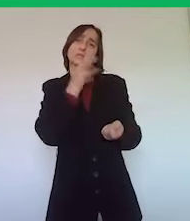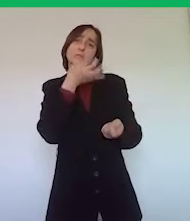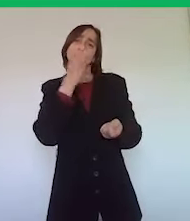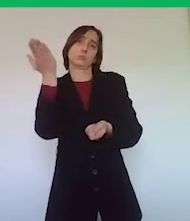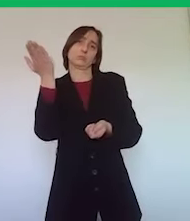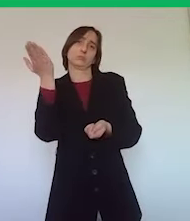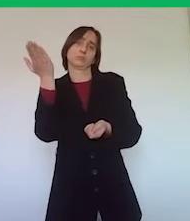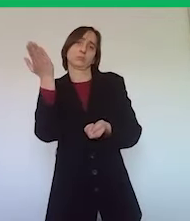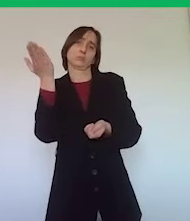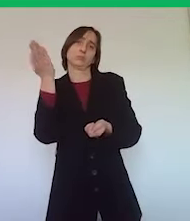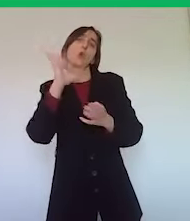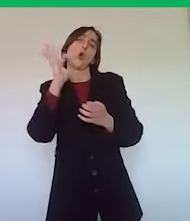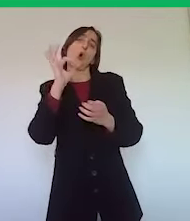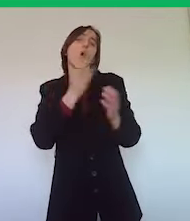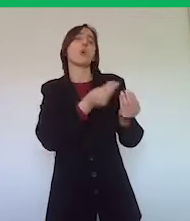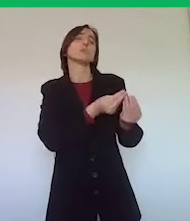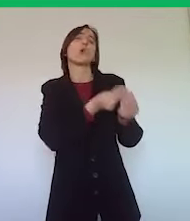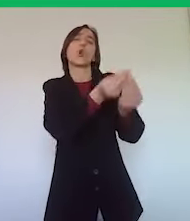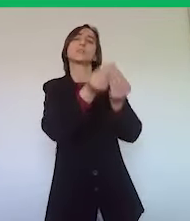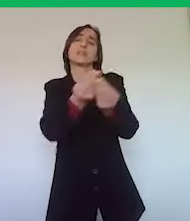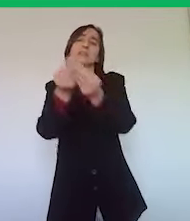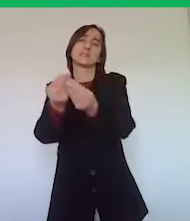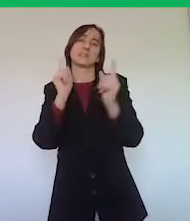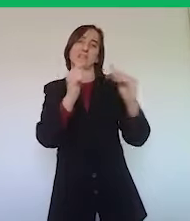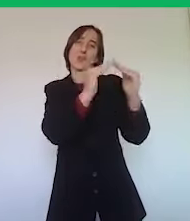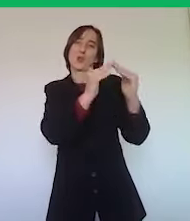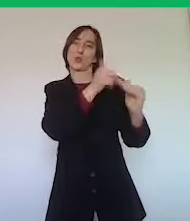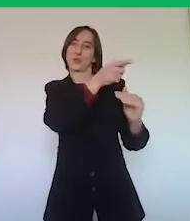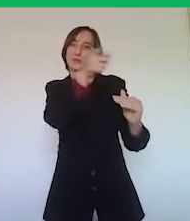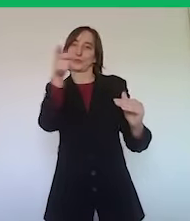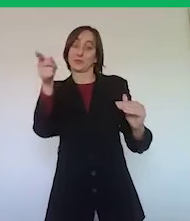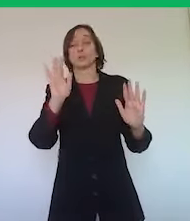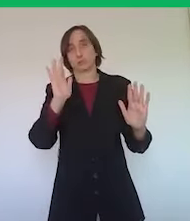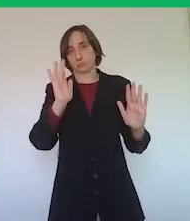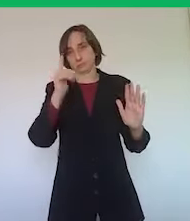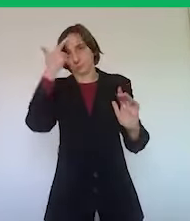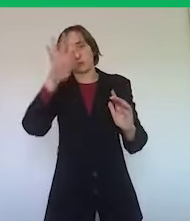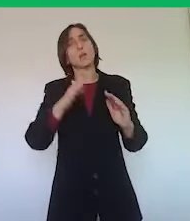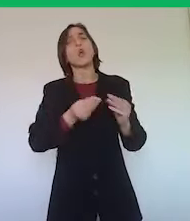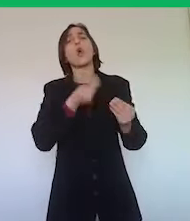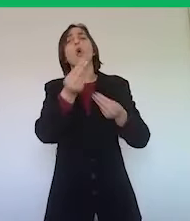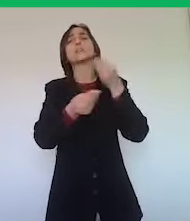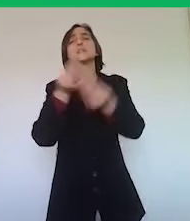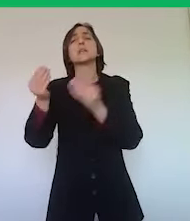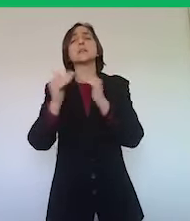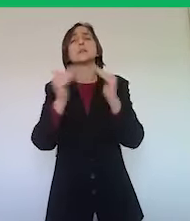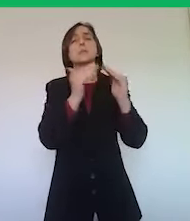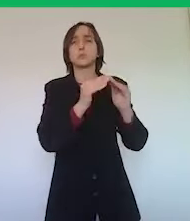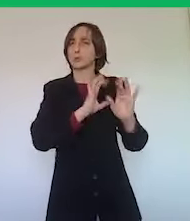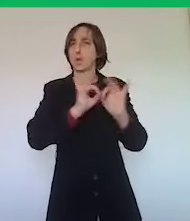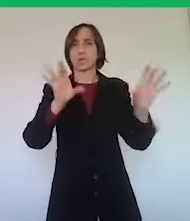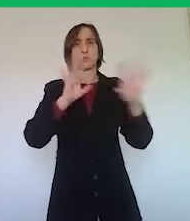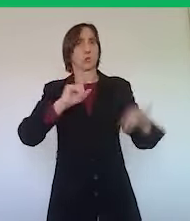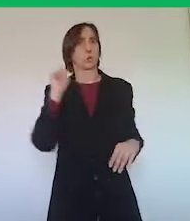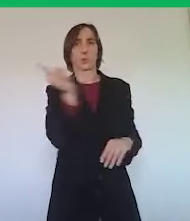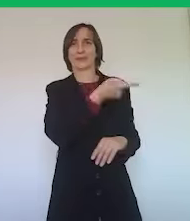vendere i fiori o consegnarli a domicilio, posto che la consegna a domicilio ovviamente è sempre consentita a tutte le